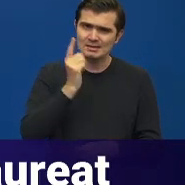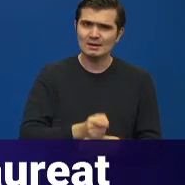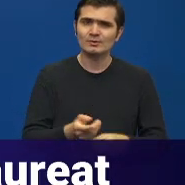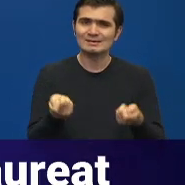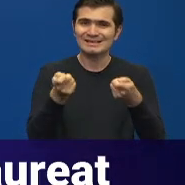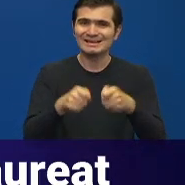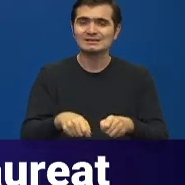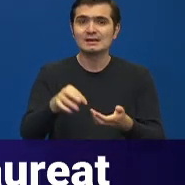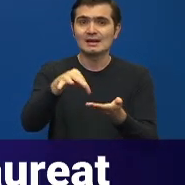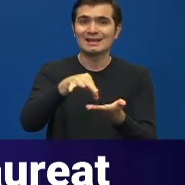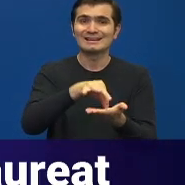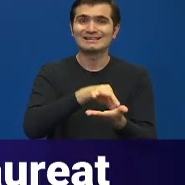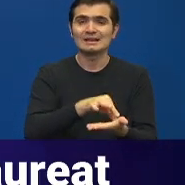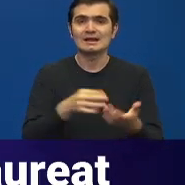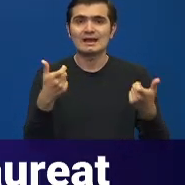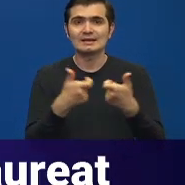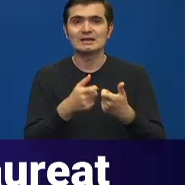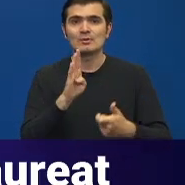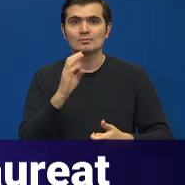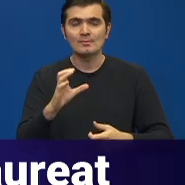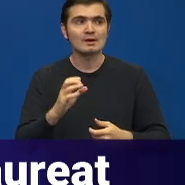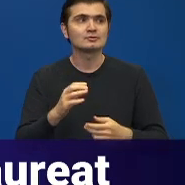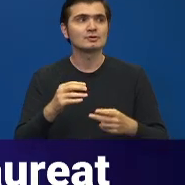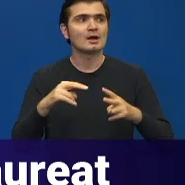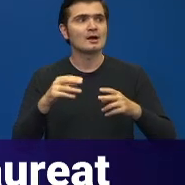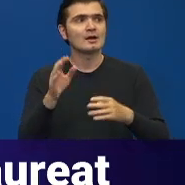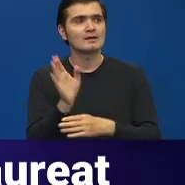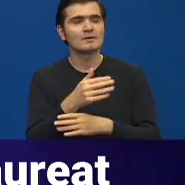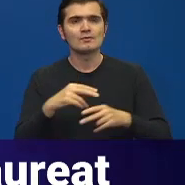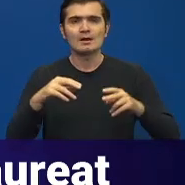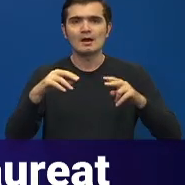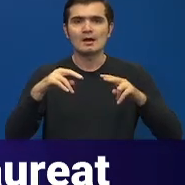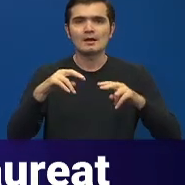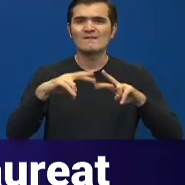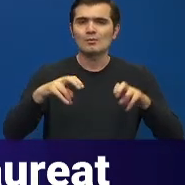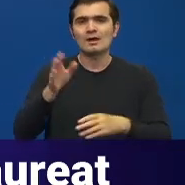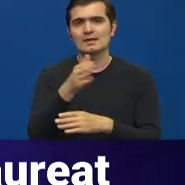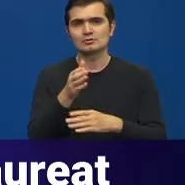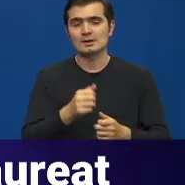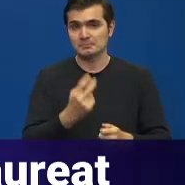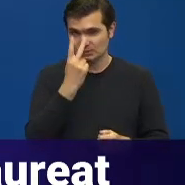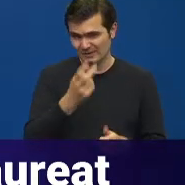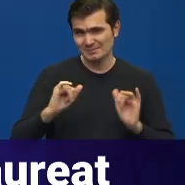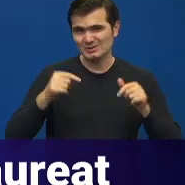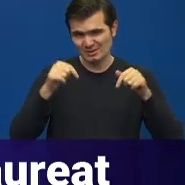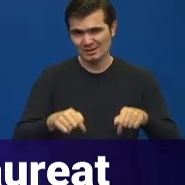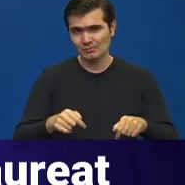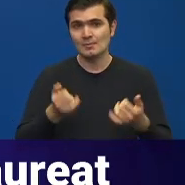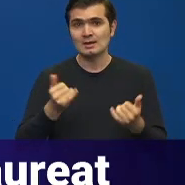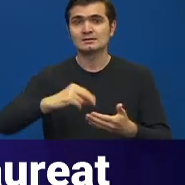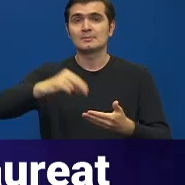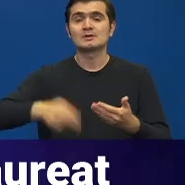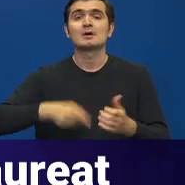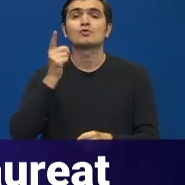înscrierile la examenul de bacalaureat și la evaluarea națională. Având în vedere contextul actual, am semnat